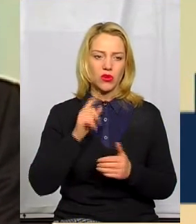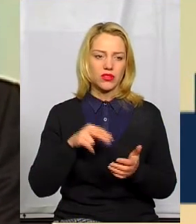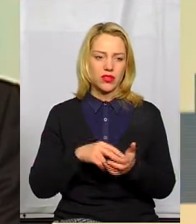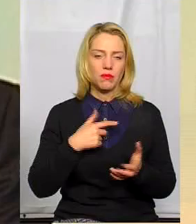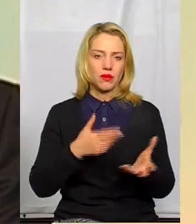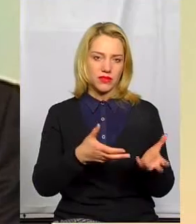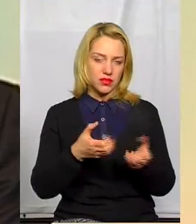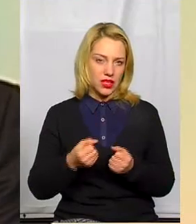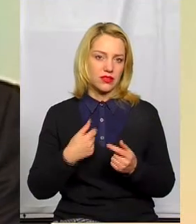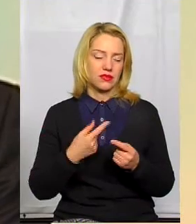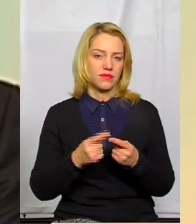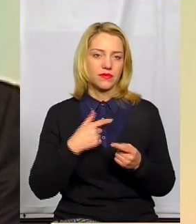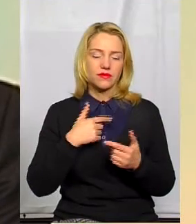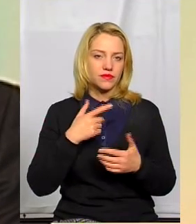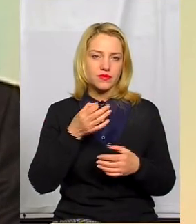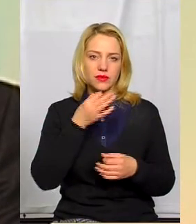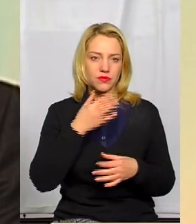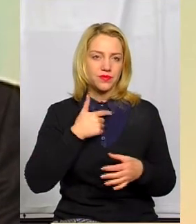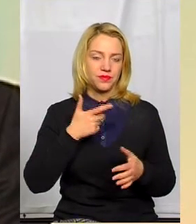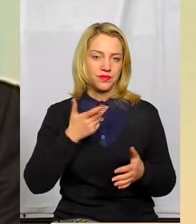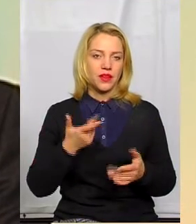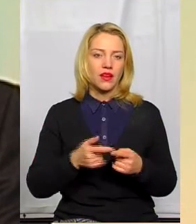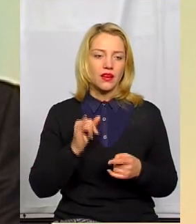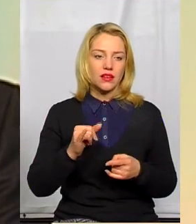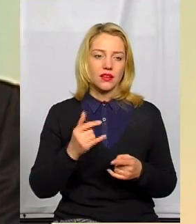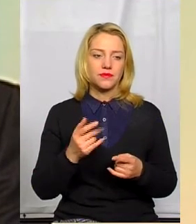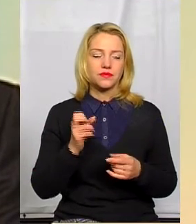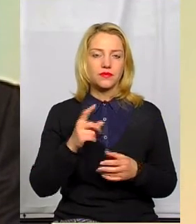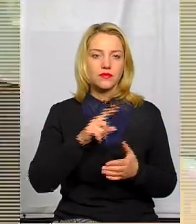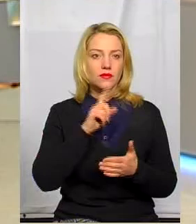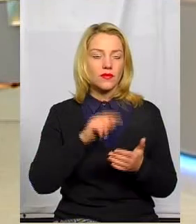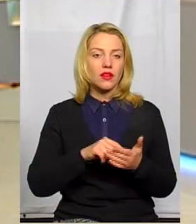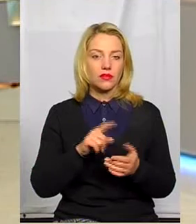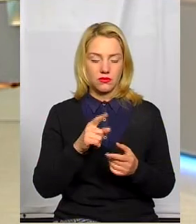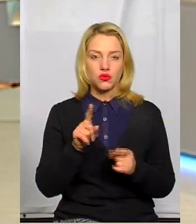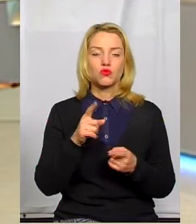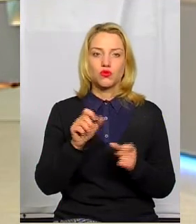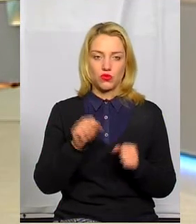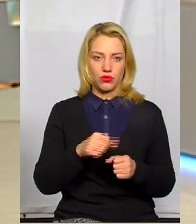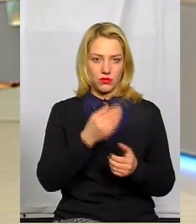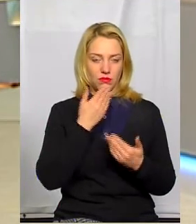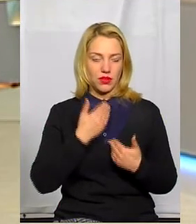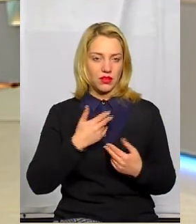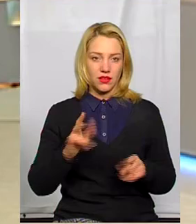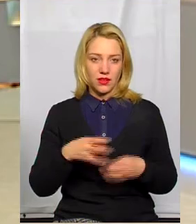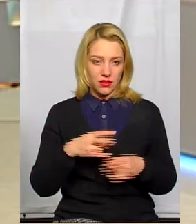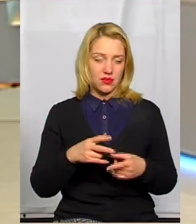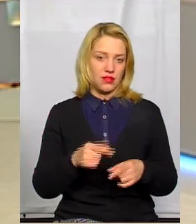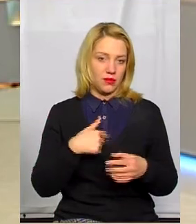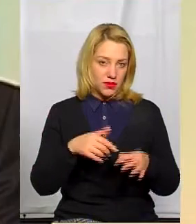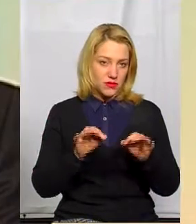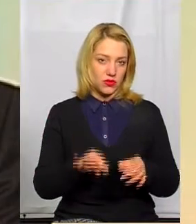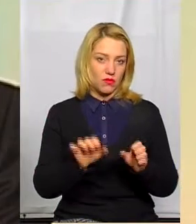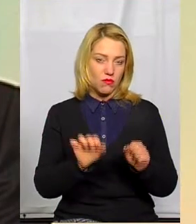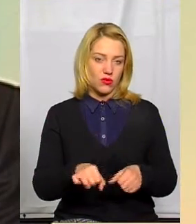колегами дуже прийнялися цією щерістю, тому що, ну, таке навіть зерно питання, типу, чи можна? Звичайно, ми були на звичайно цьому раді